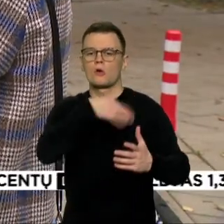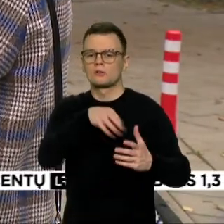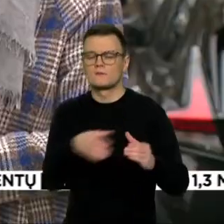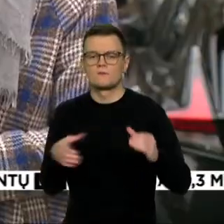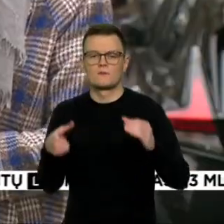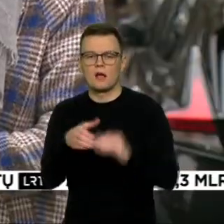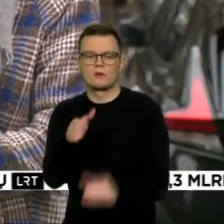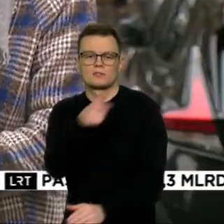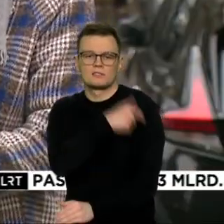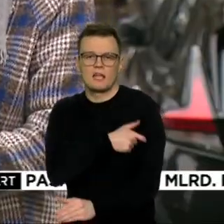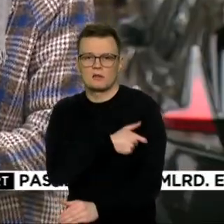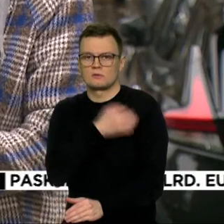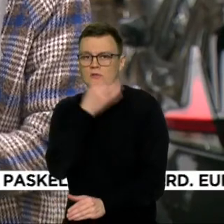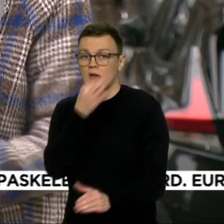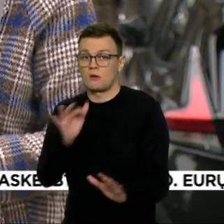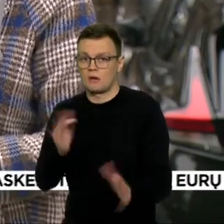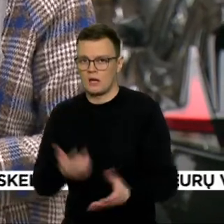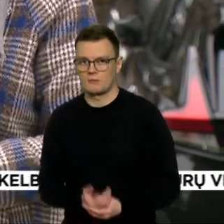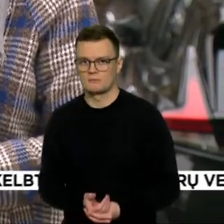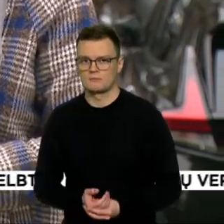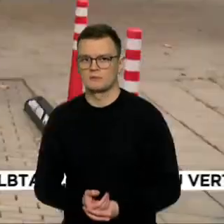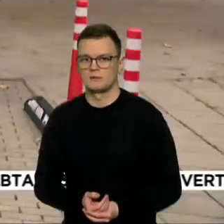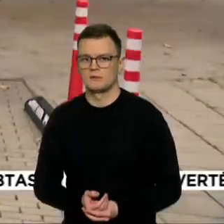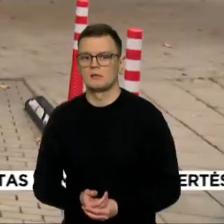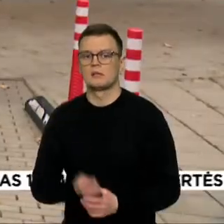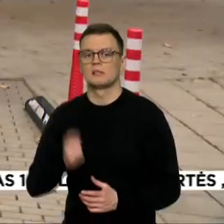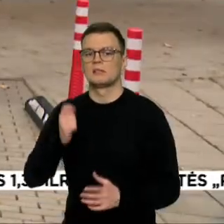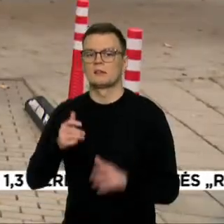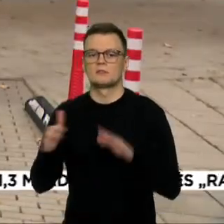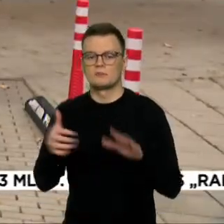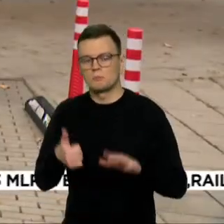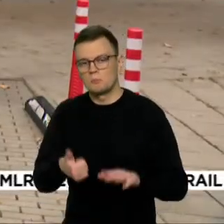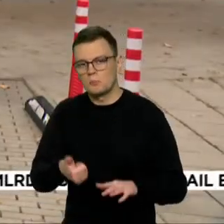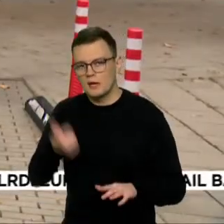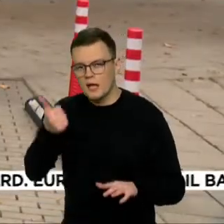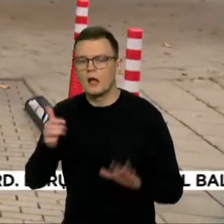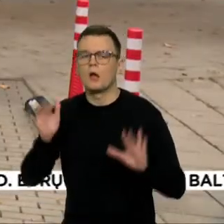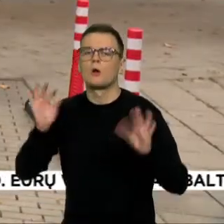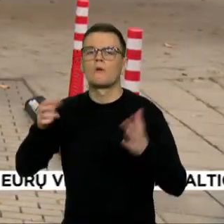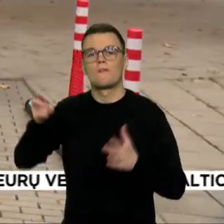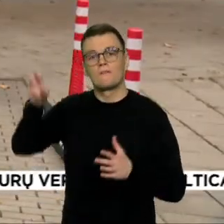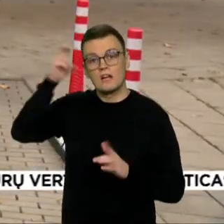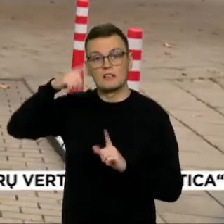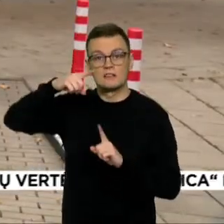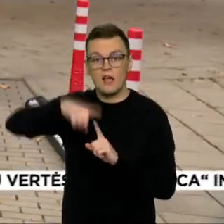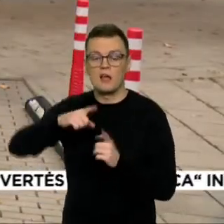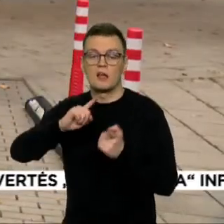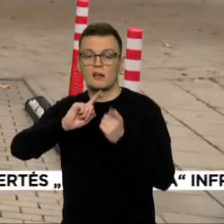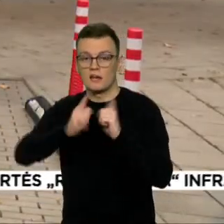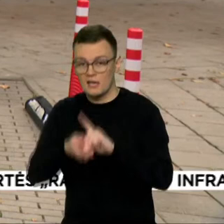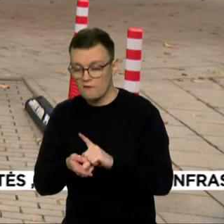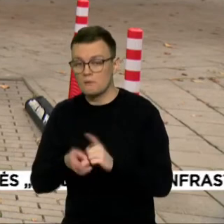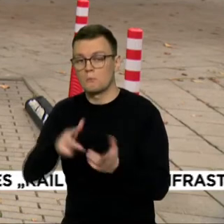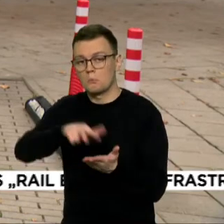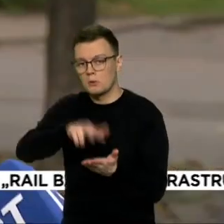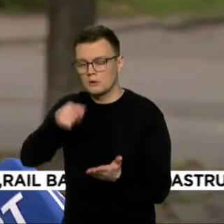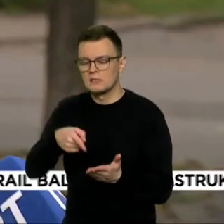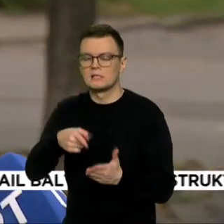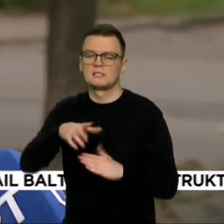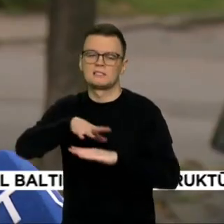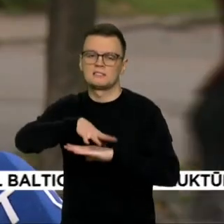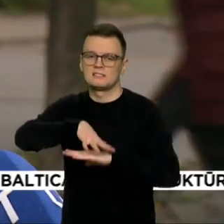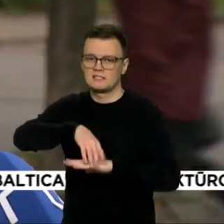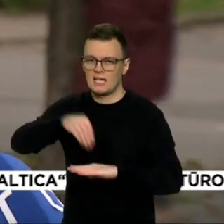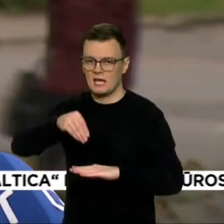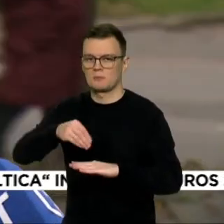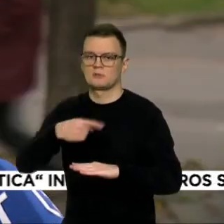situacijai žymiai pagerintų, jei būtų pritarta valstybės tarnybos reformai, kuris Seimui teikiama kitą savaitę. Jeigu